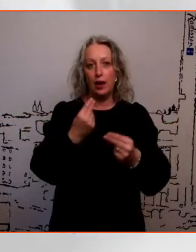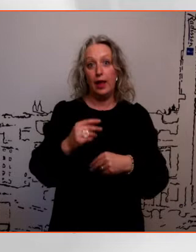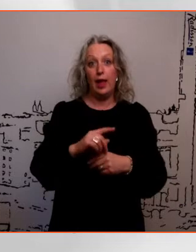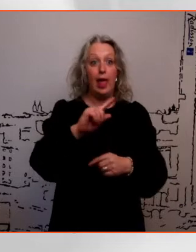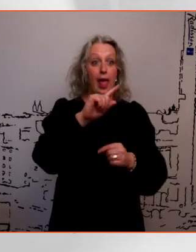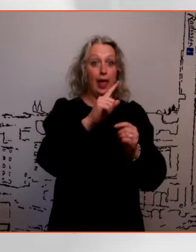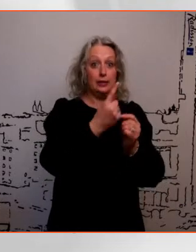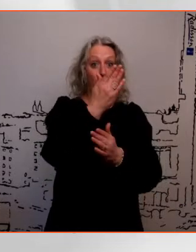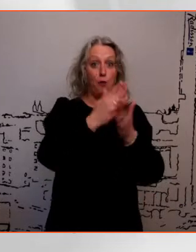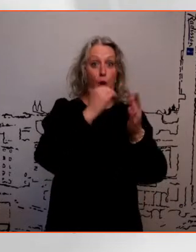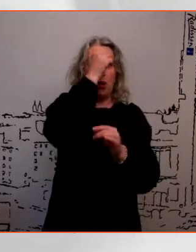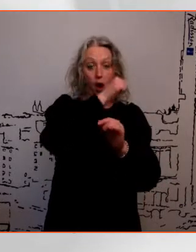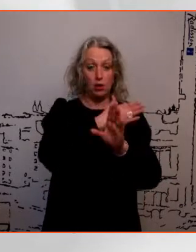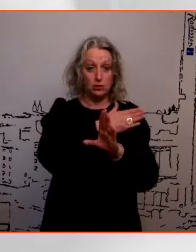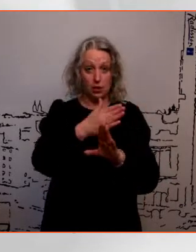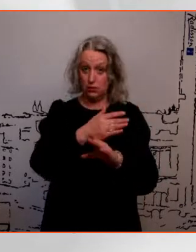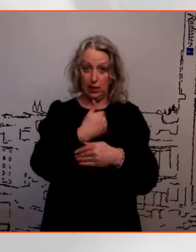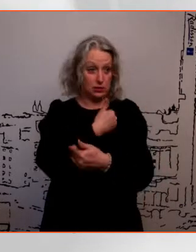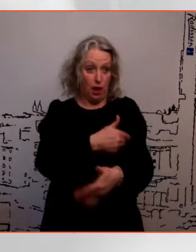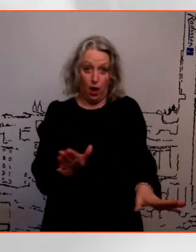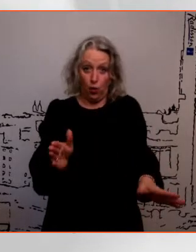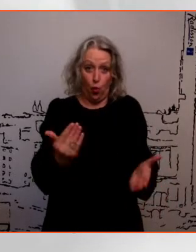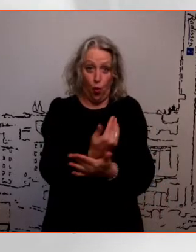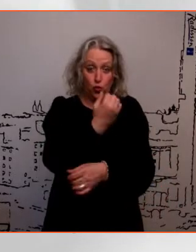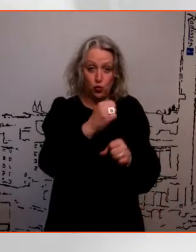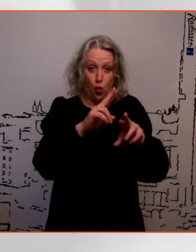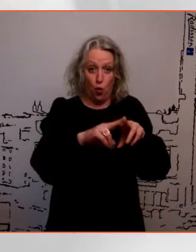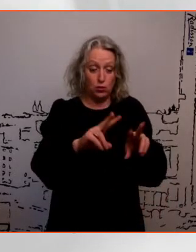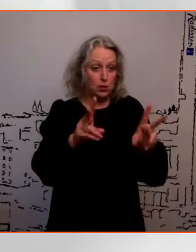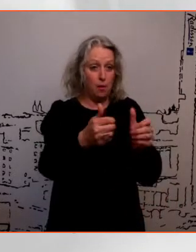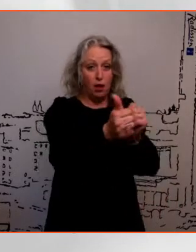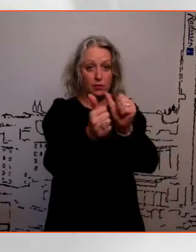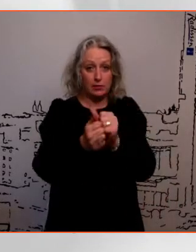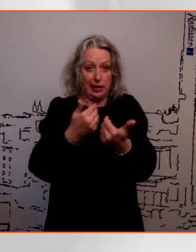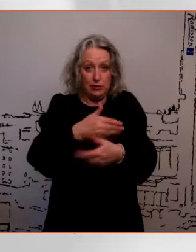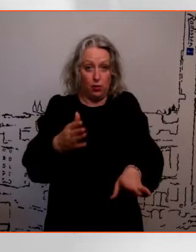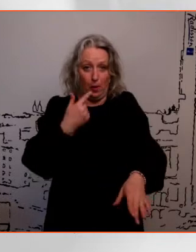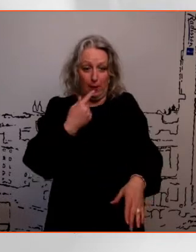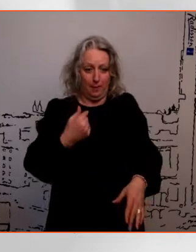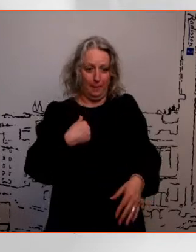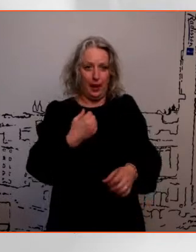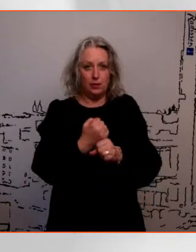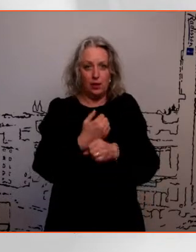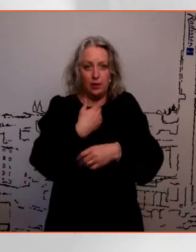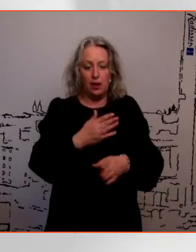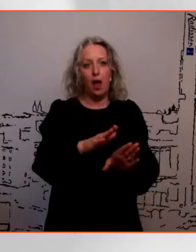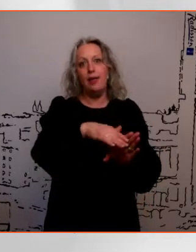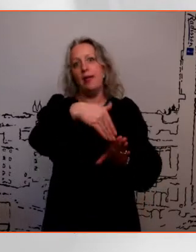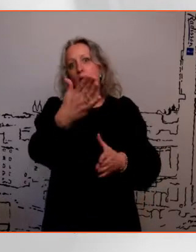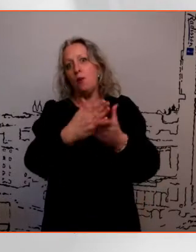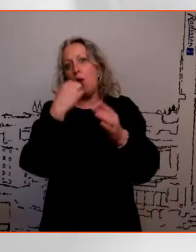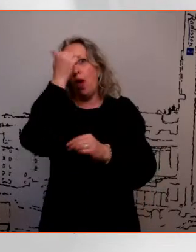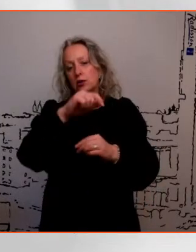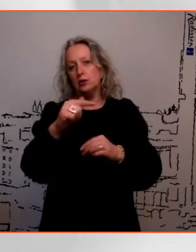pool aastat ei saa, ei sina aru, mida suuelte jõukalde, ka keegi su kolleegidest ei saa ka vitte midagi aru. Järgmised pool aastat võib 7.